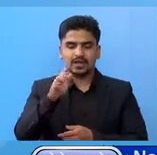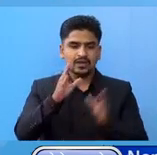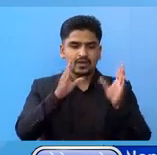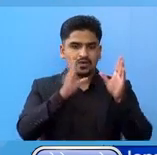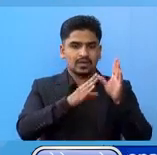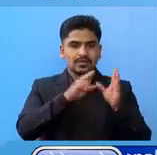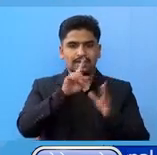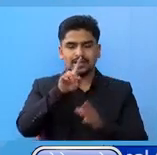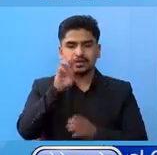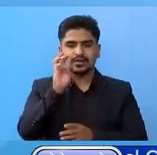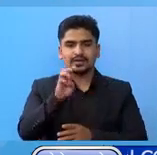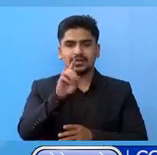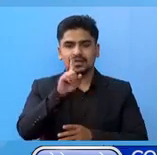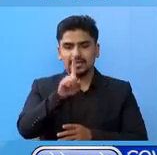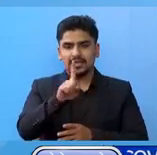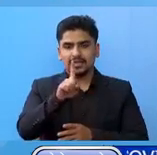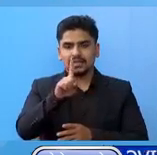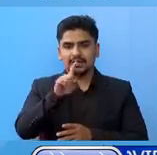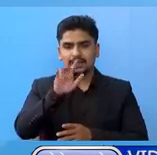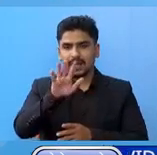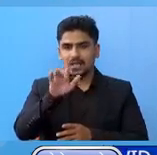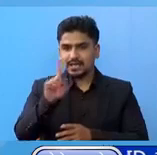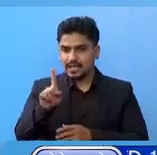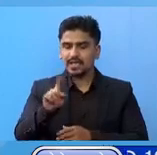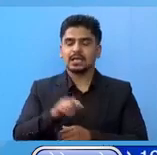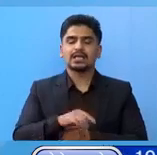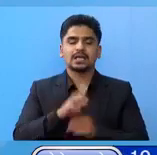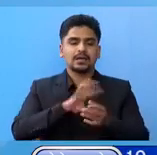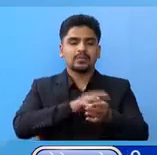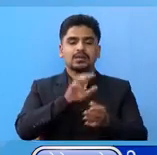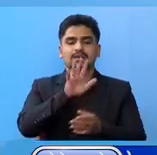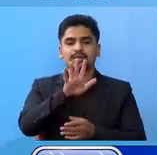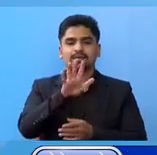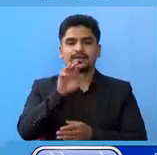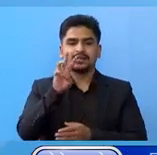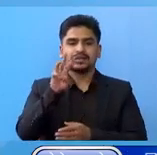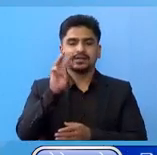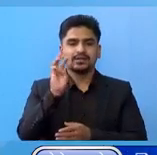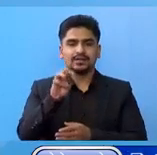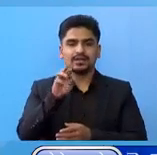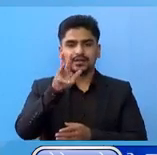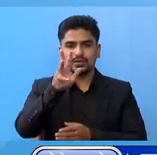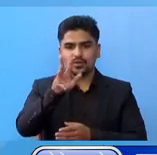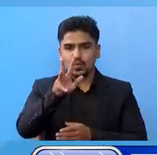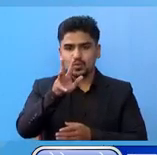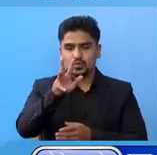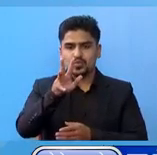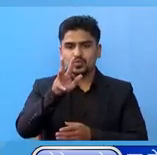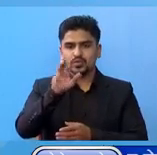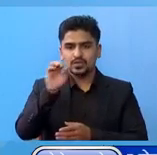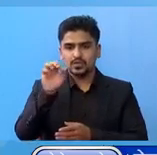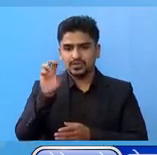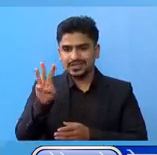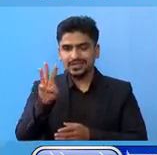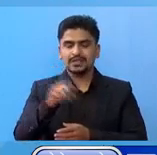गंडगी मां एक हजार एक से एकाउन्न, प्रदेश पांच मां तीन हजार नव से तिन,